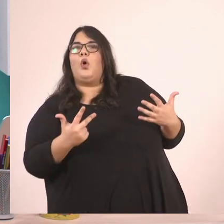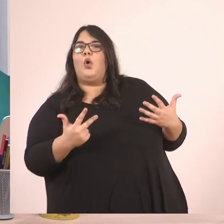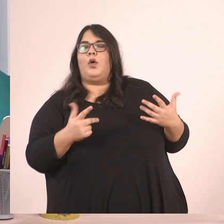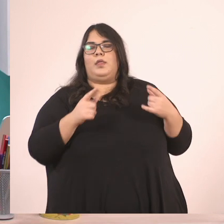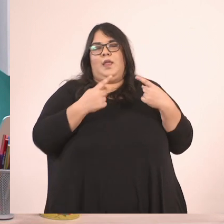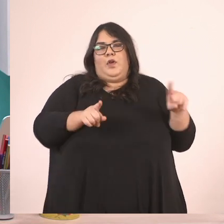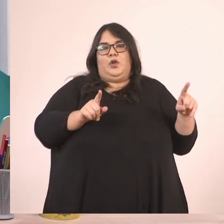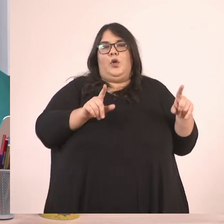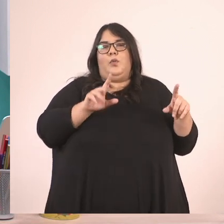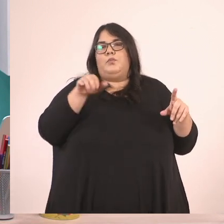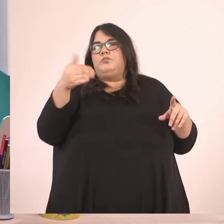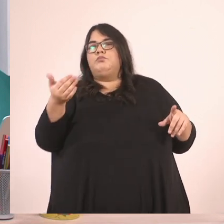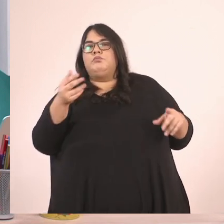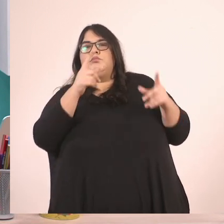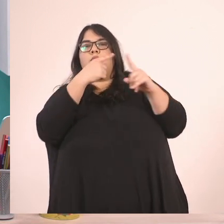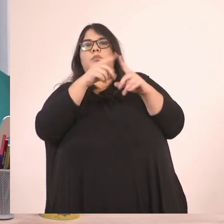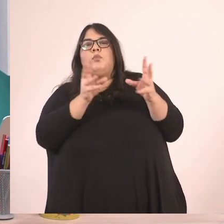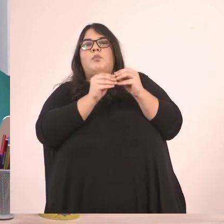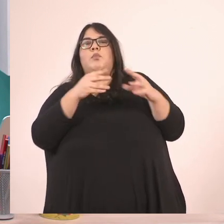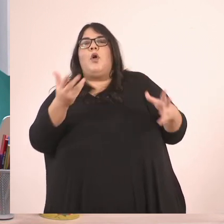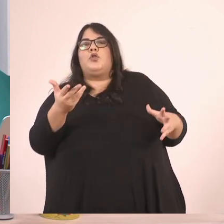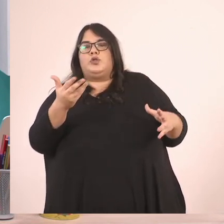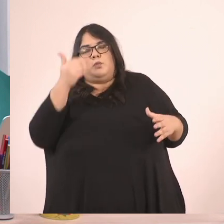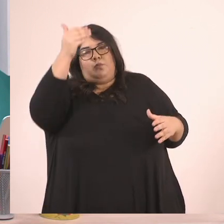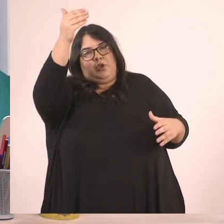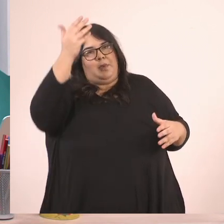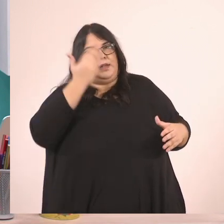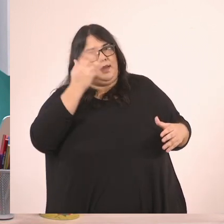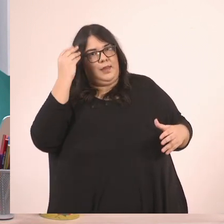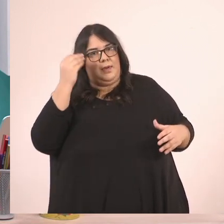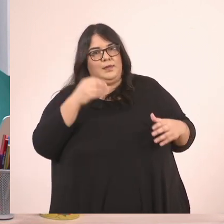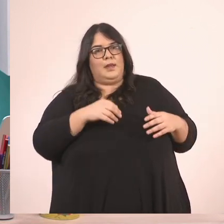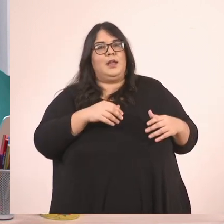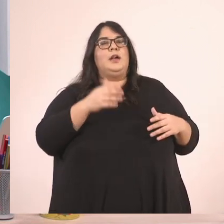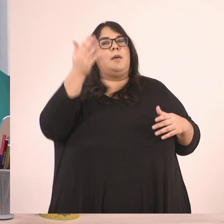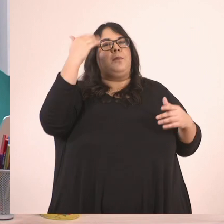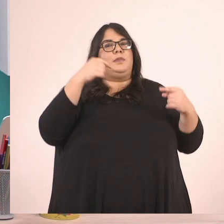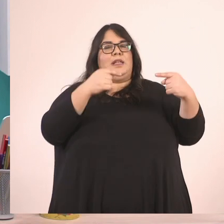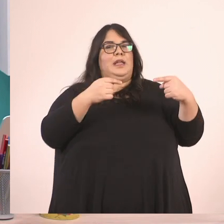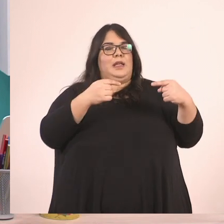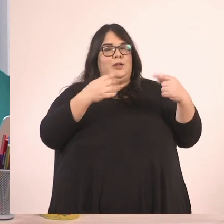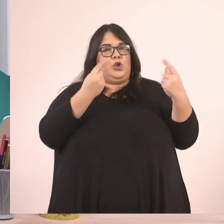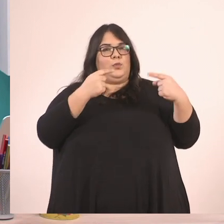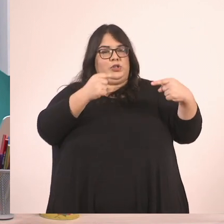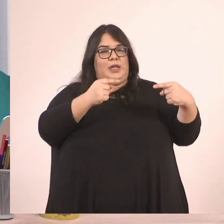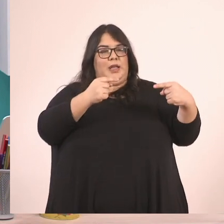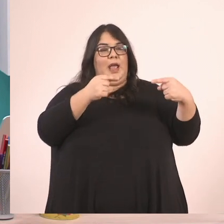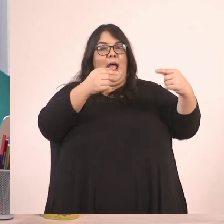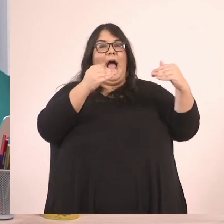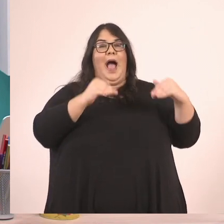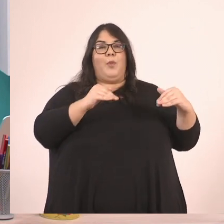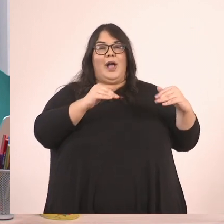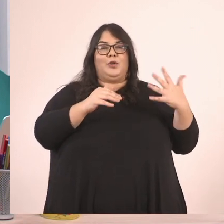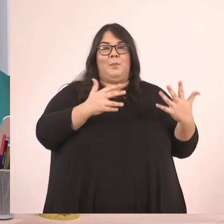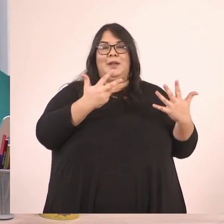είναι ένα πέμπτο και ένα όγδοο. Θα κάνουμε τότε τα κλάσματα ομώνυμα και θα